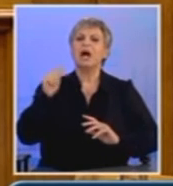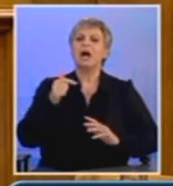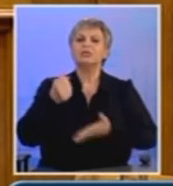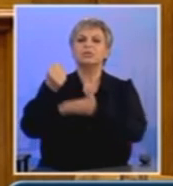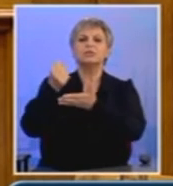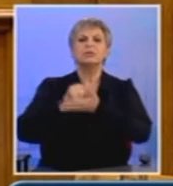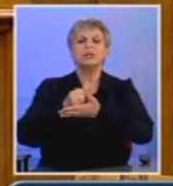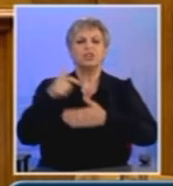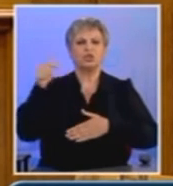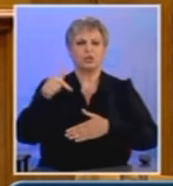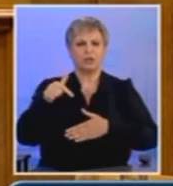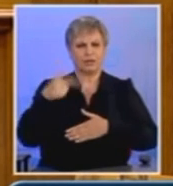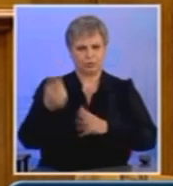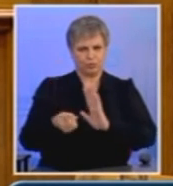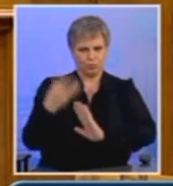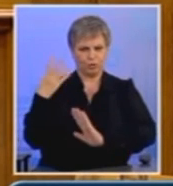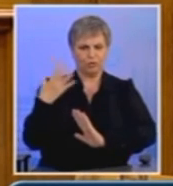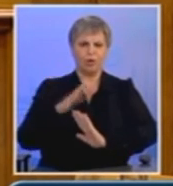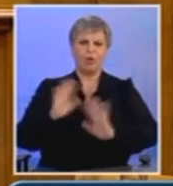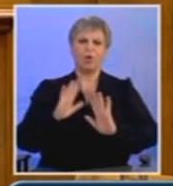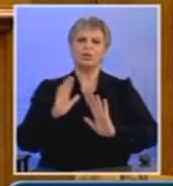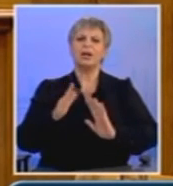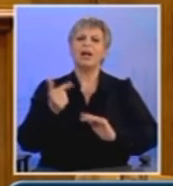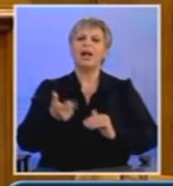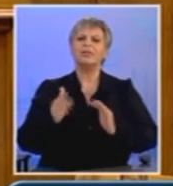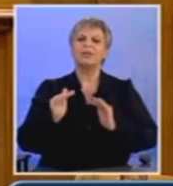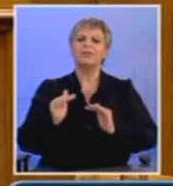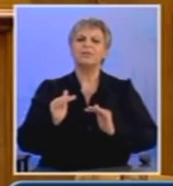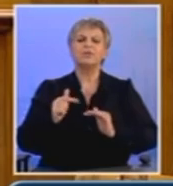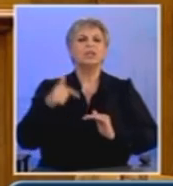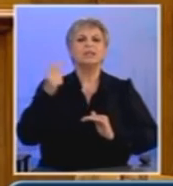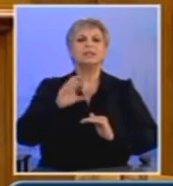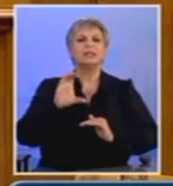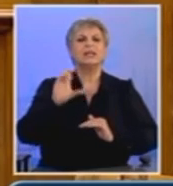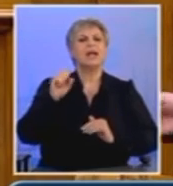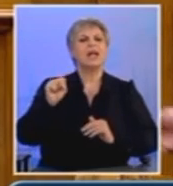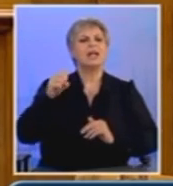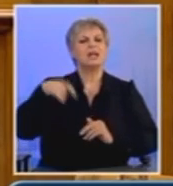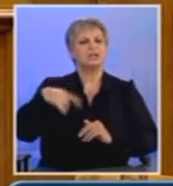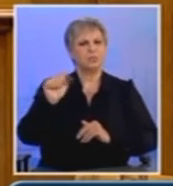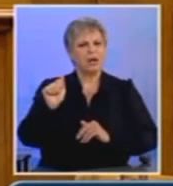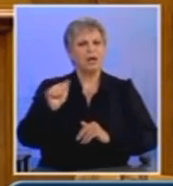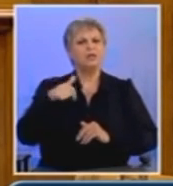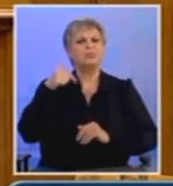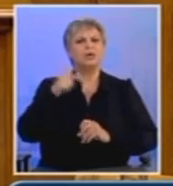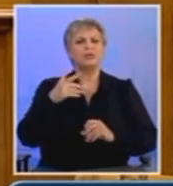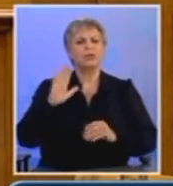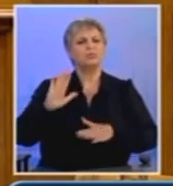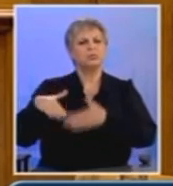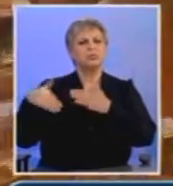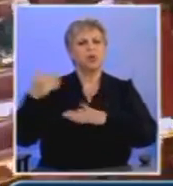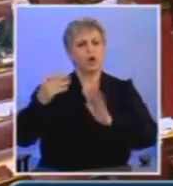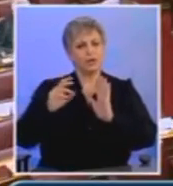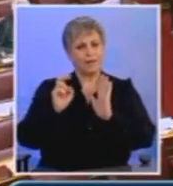τόσο νέο. Στην ουσία περιλαμβάνει τα γνωστά κονδύλια του επόμενου ΕΣΠΑ, δηλαδή του ΣΕΣΠΑ που ήταν ήδη στο τραπέζι εδώ και πάρα πολύ καιρό.